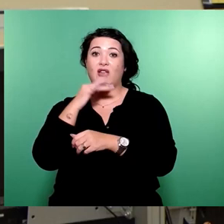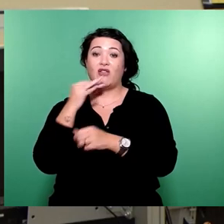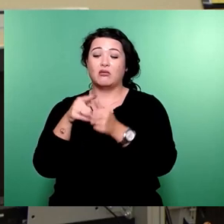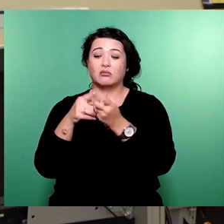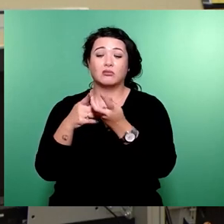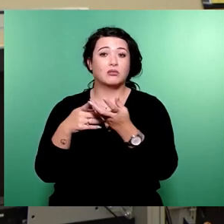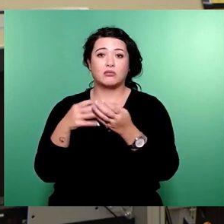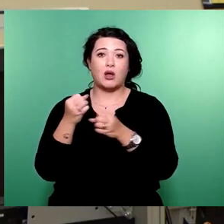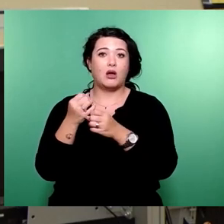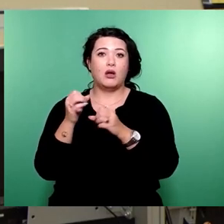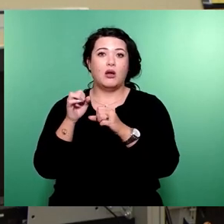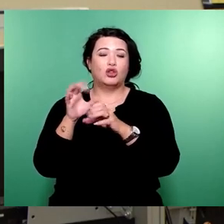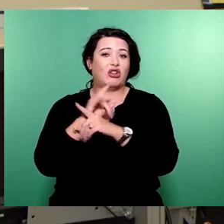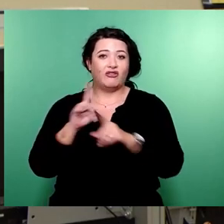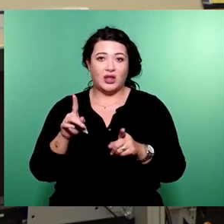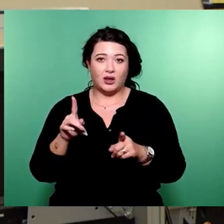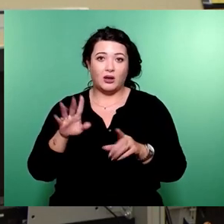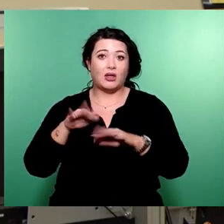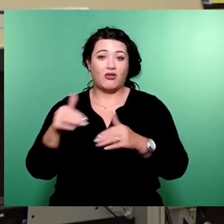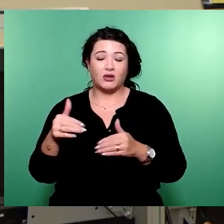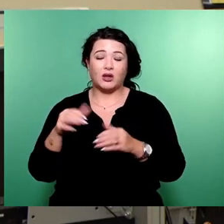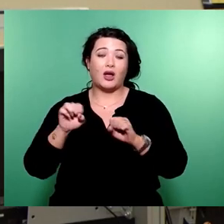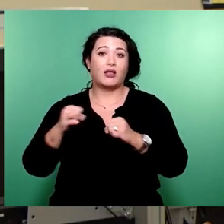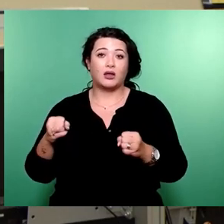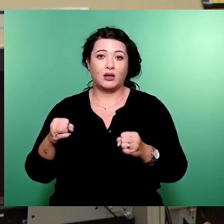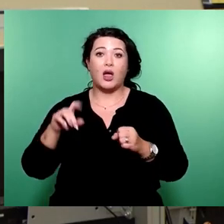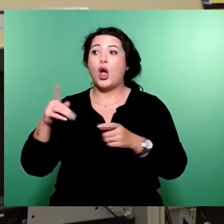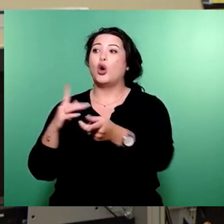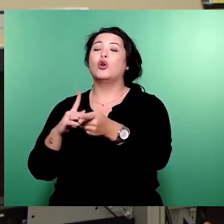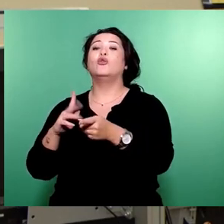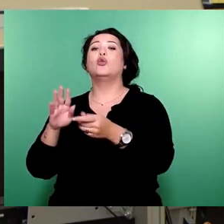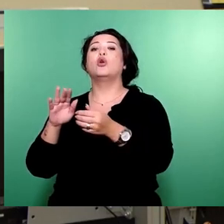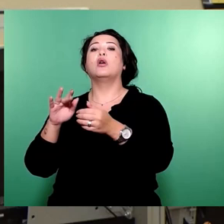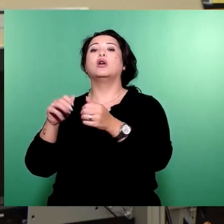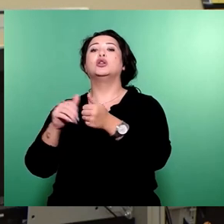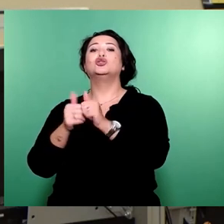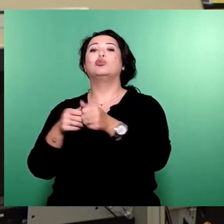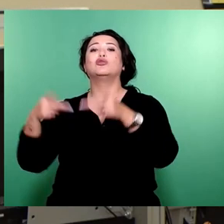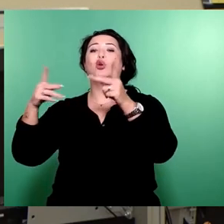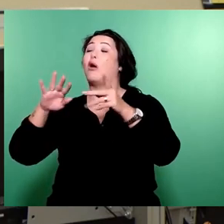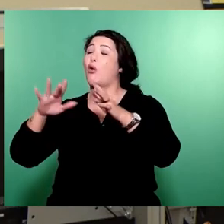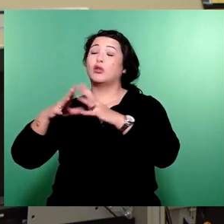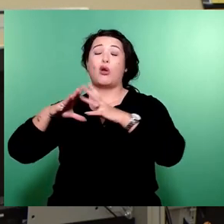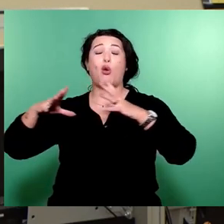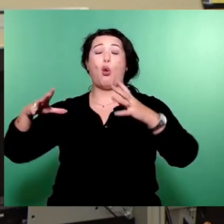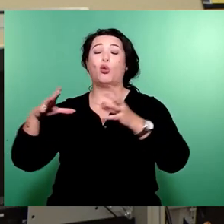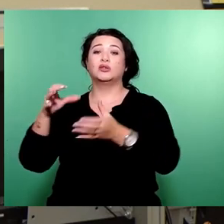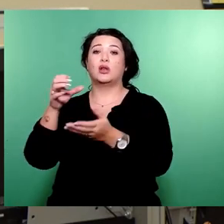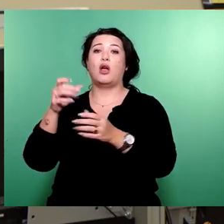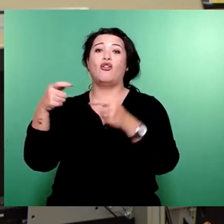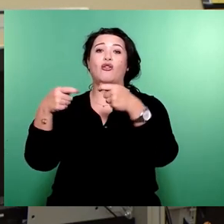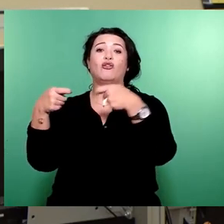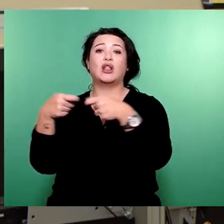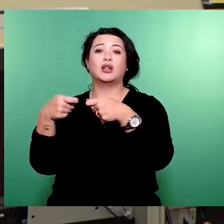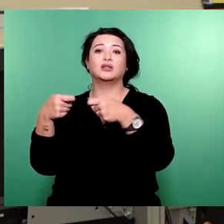eigentlichen Haushaltsentwurf, sondern auch im konsumtiven Bereich der Sportförderung klafft da eine sehr, sehr große Lücke. Unter anderem, weil mal